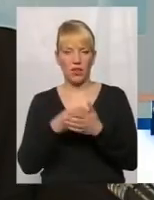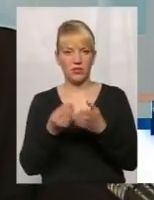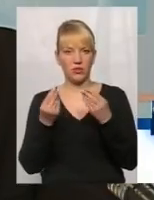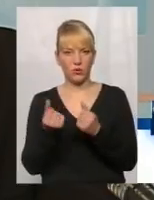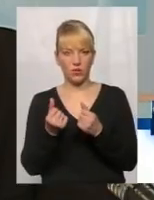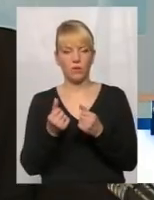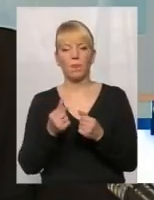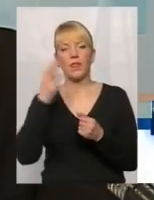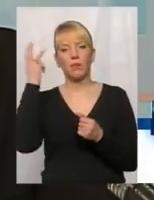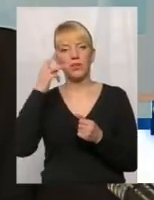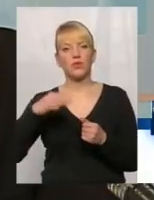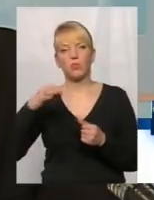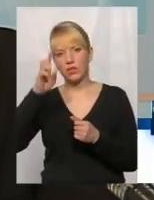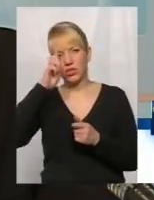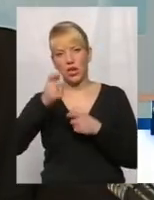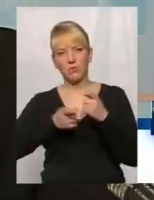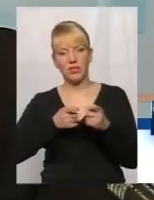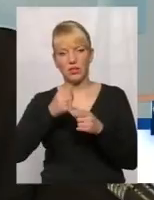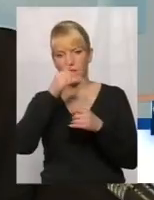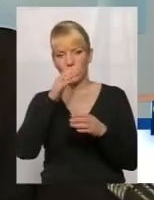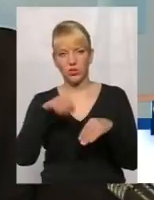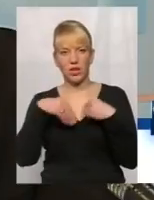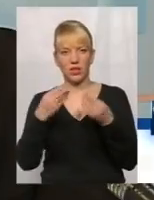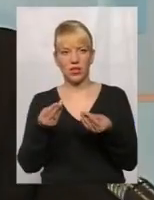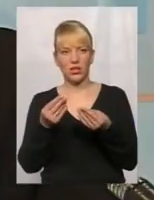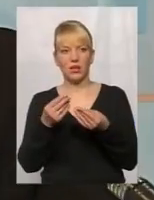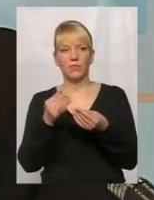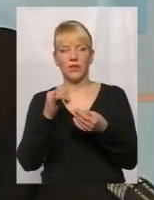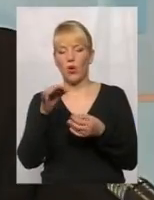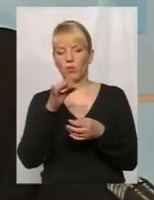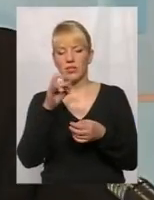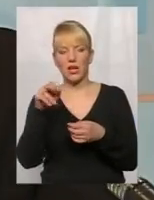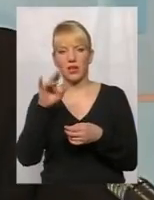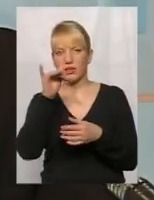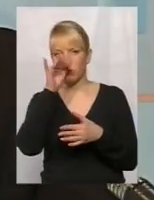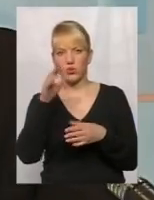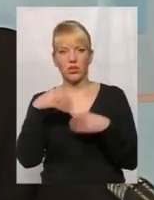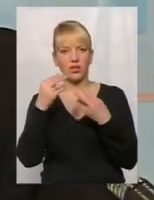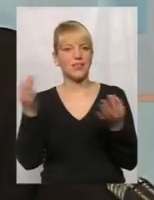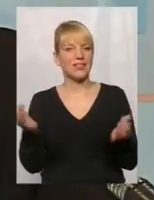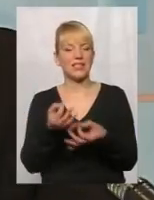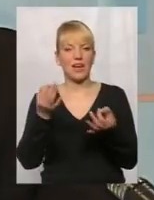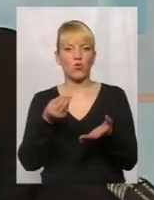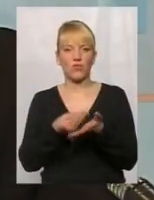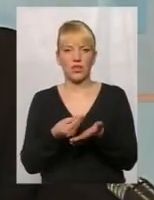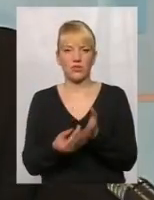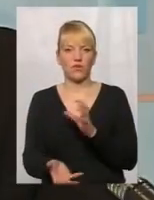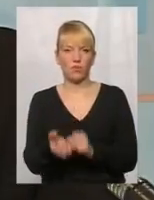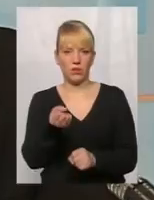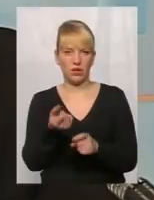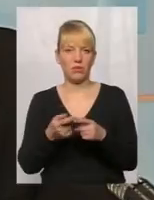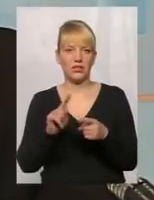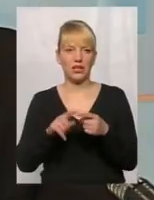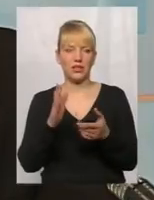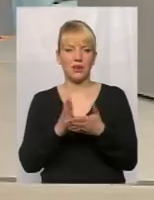Хмельницька обласна державна адміністрація не може надати і обласна рада не може надати ніякої фінансової підтримки, тому що це є